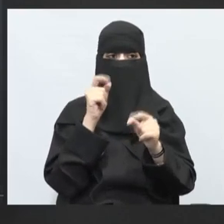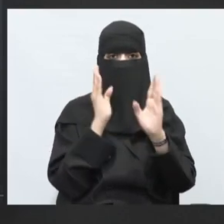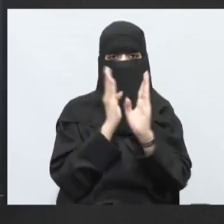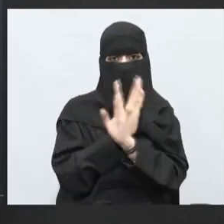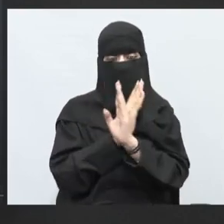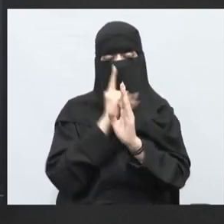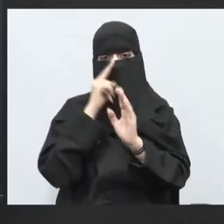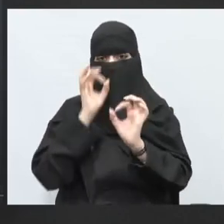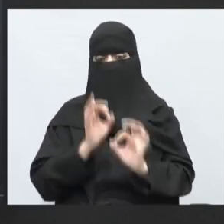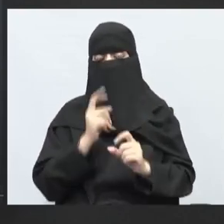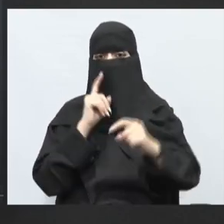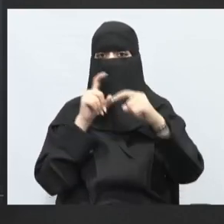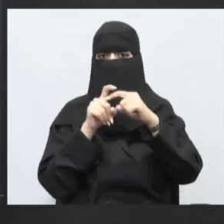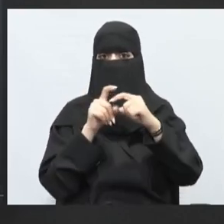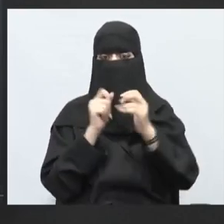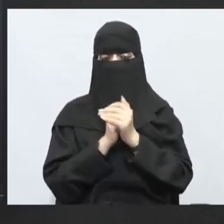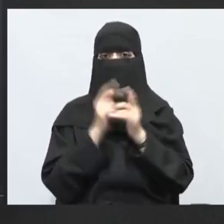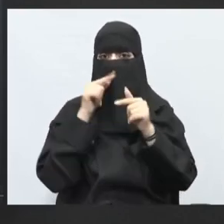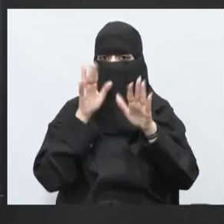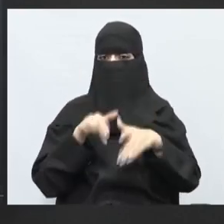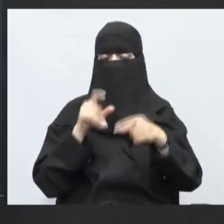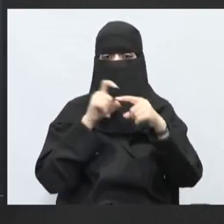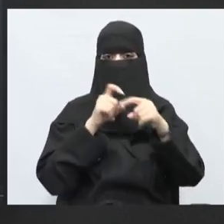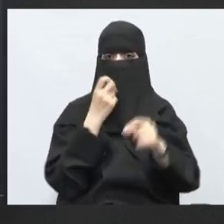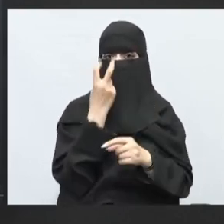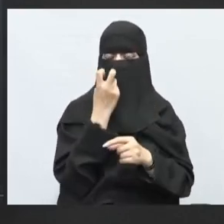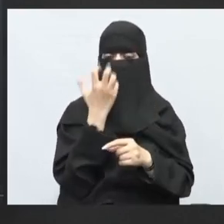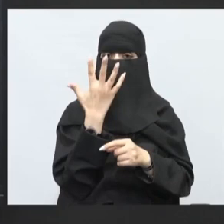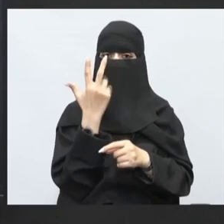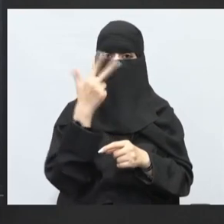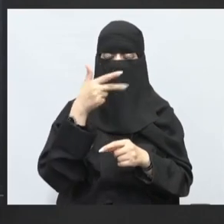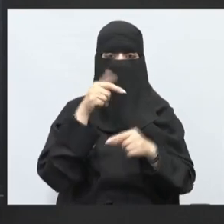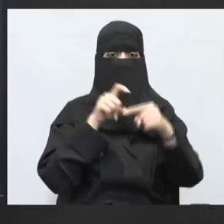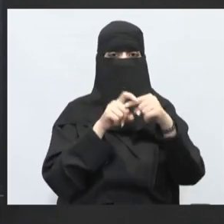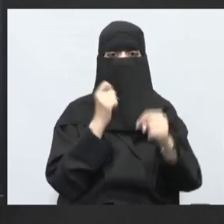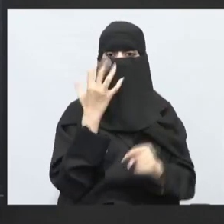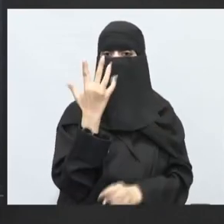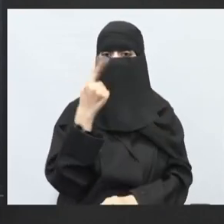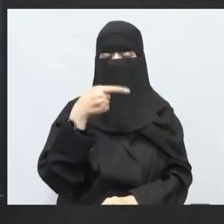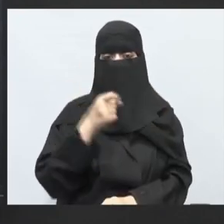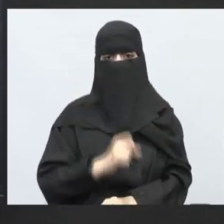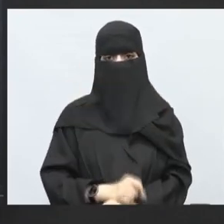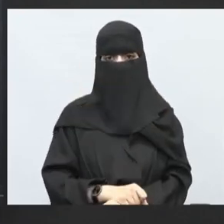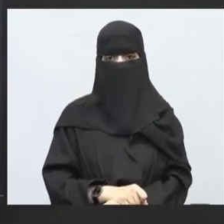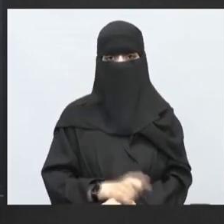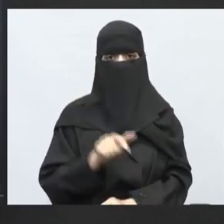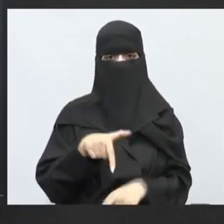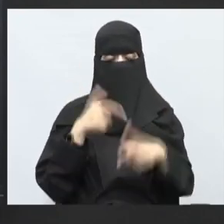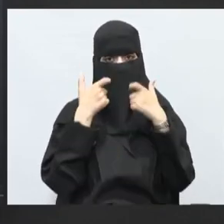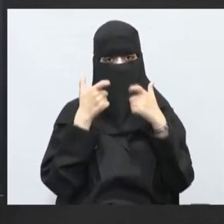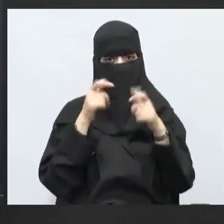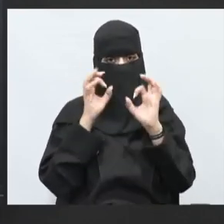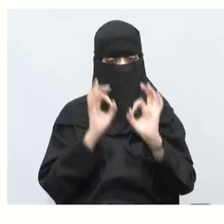فيكون عندي قسمة لا طيب أرح نقسم ماذا؟ مئتان وخمسة وثمانون تقسيم ماذا؟ خمسة عشر ركزوا